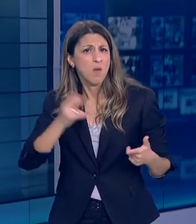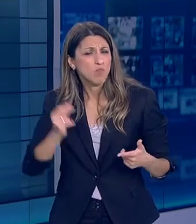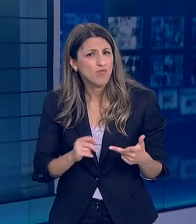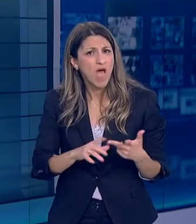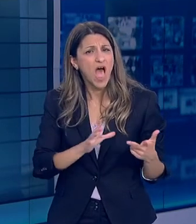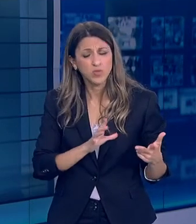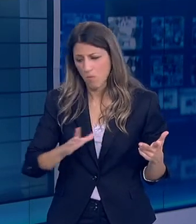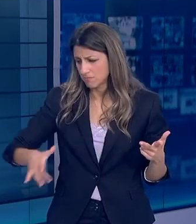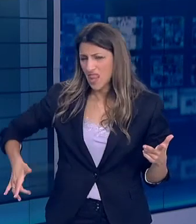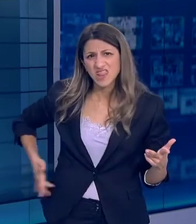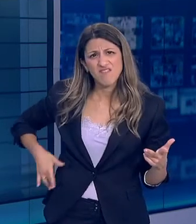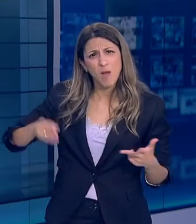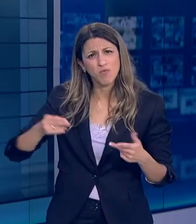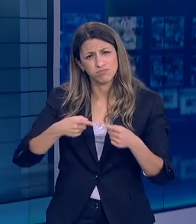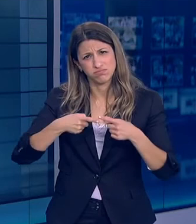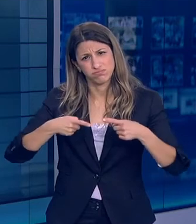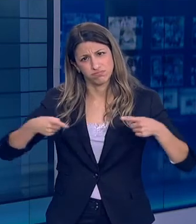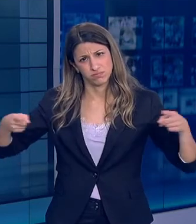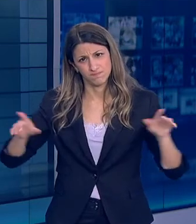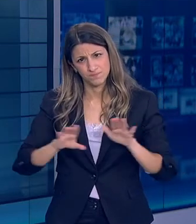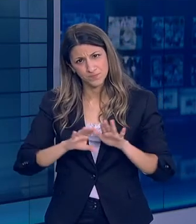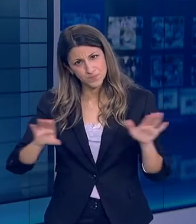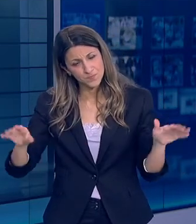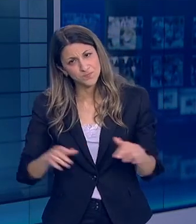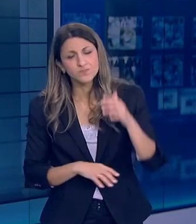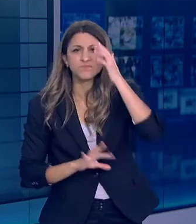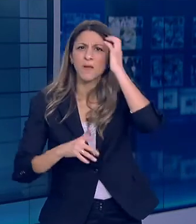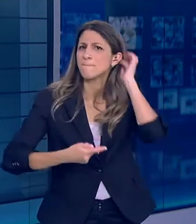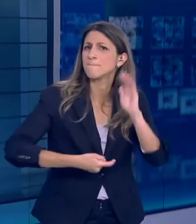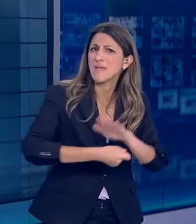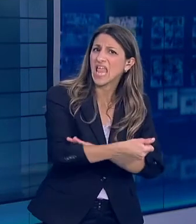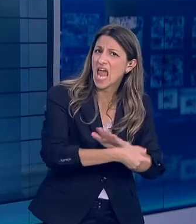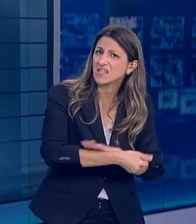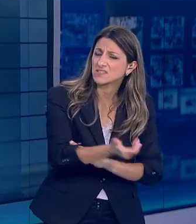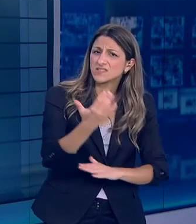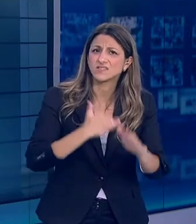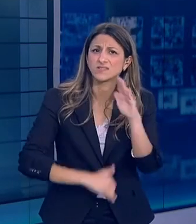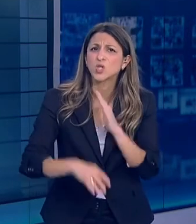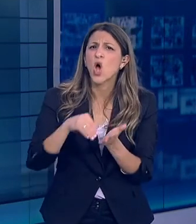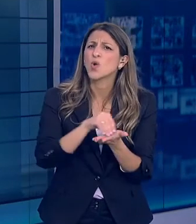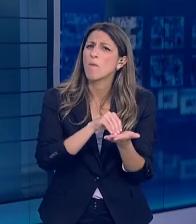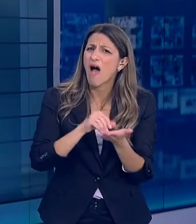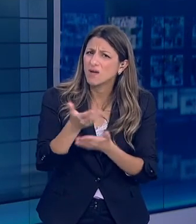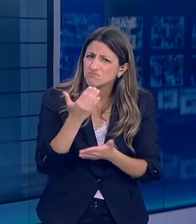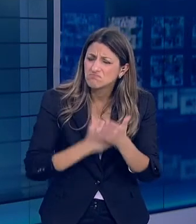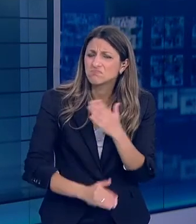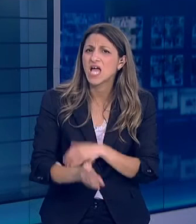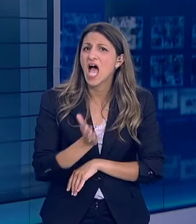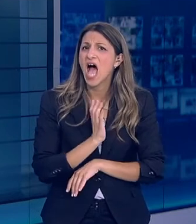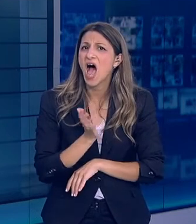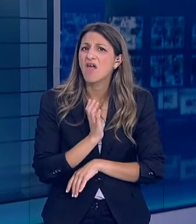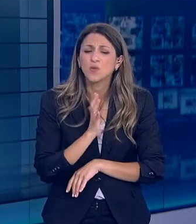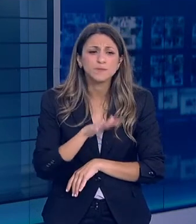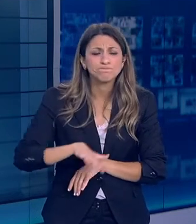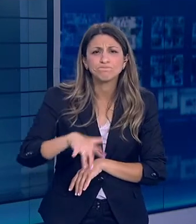αυτή η επιτυχημένη πορεία Οι μετανάστες, οι Ρωμά, άνθρωποι που ζουν σε